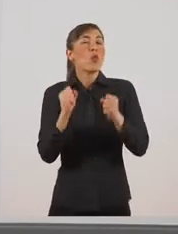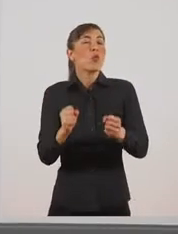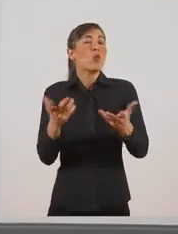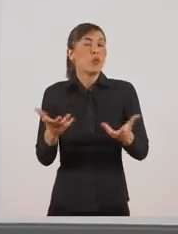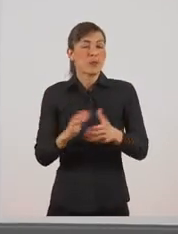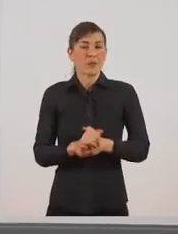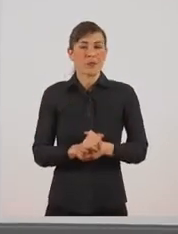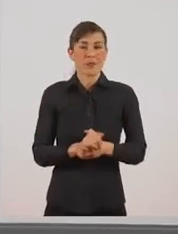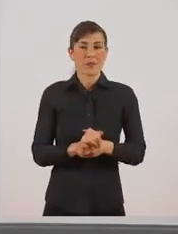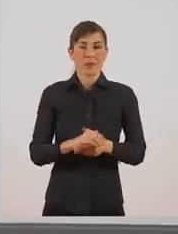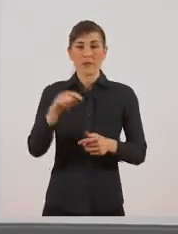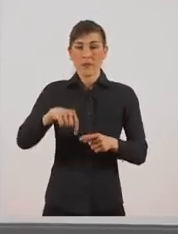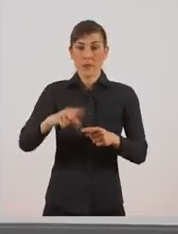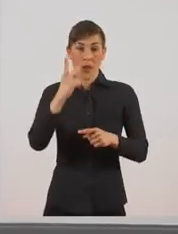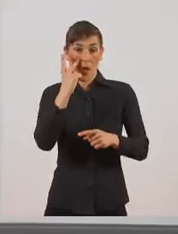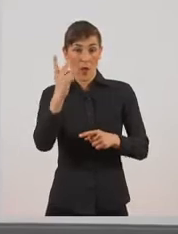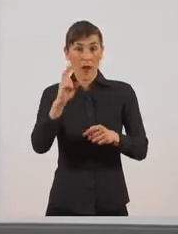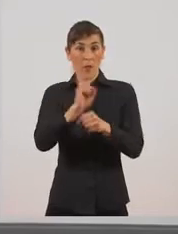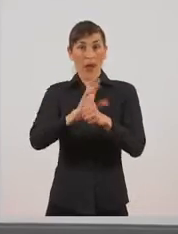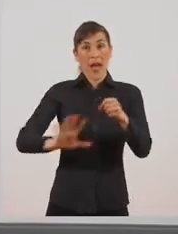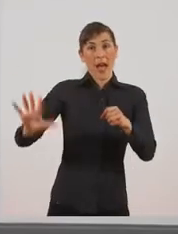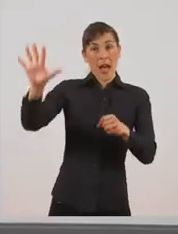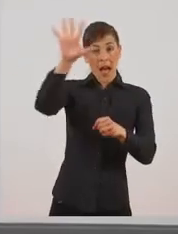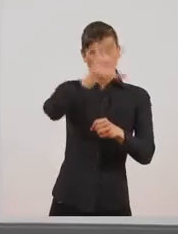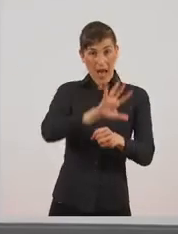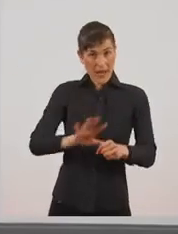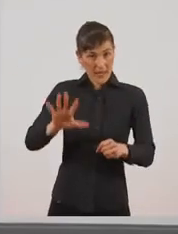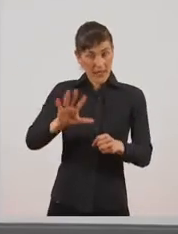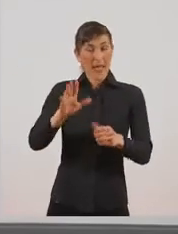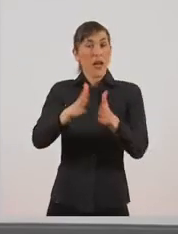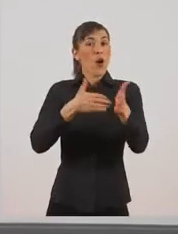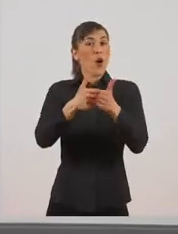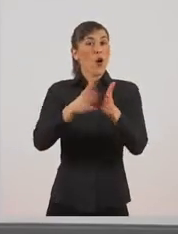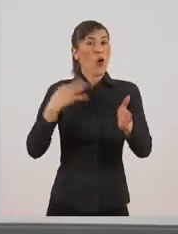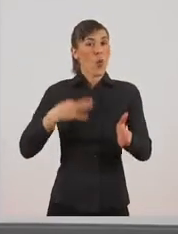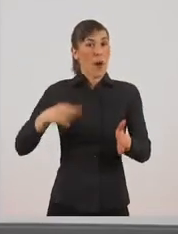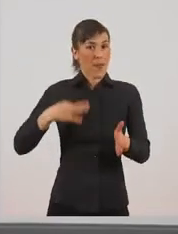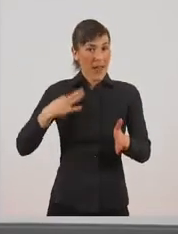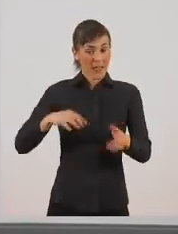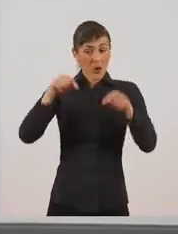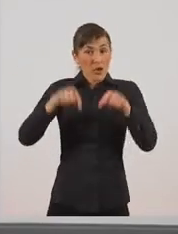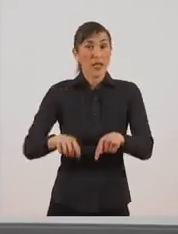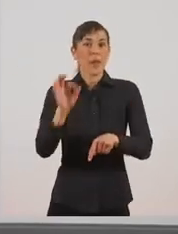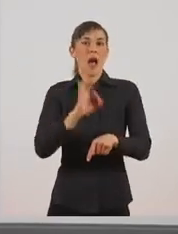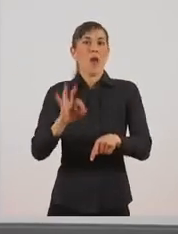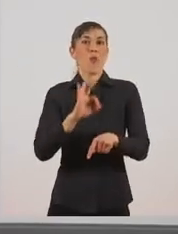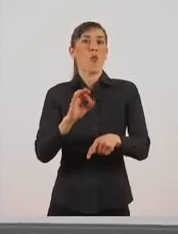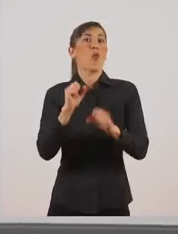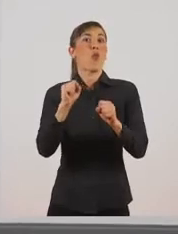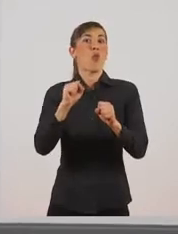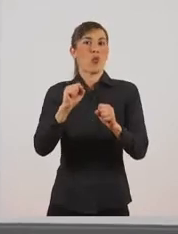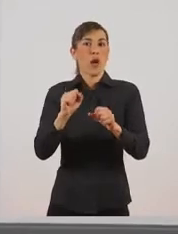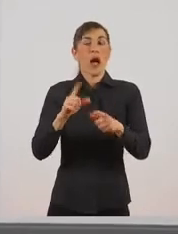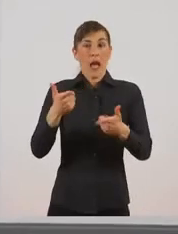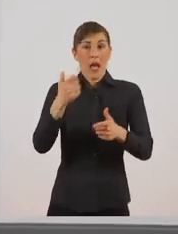Εδώ βλέπουμε με πράσινο χρώμα που ζει σήμερα και με κόκκινο που